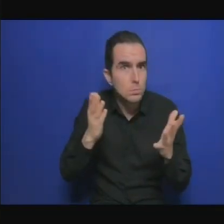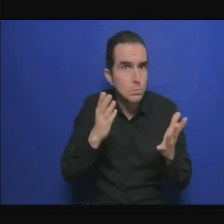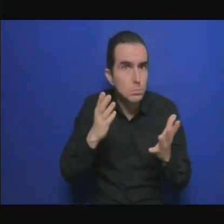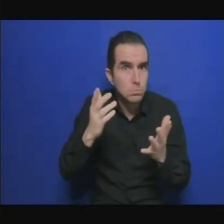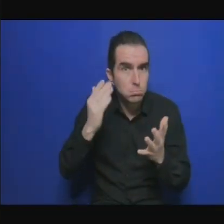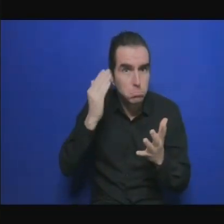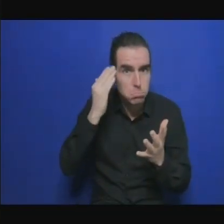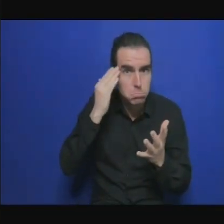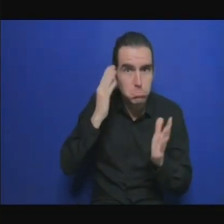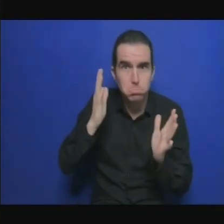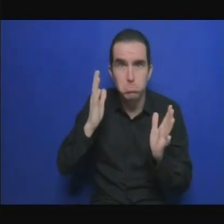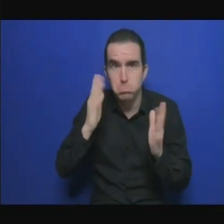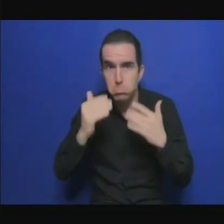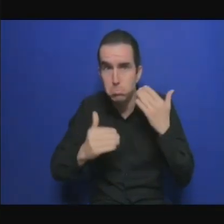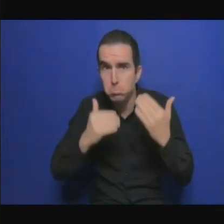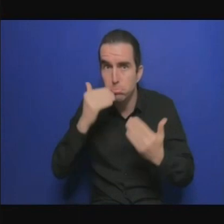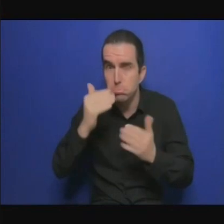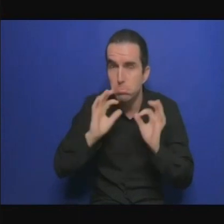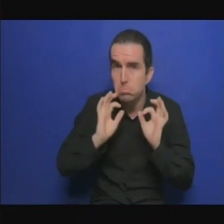vous demander